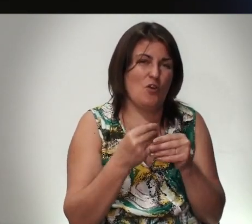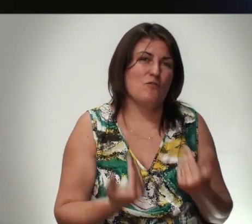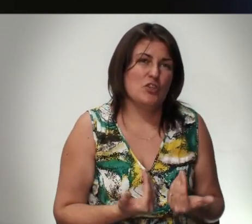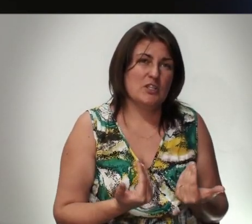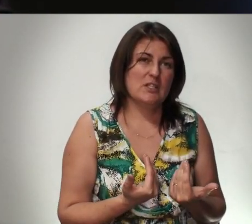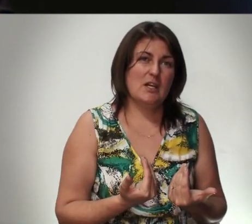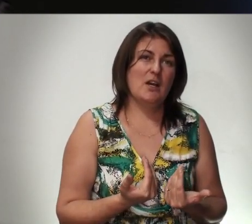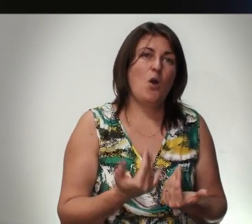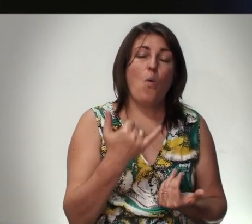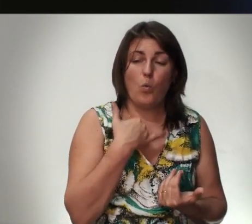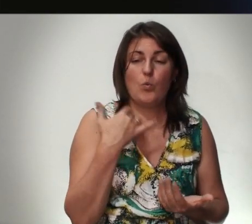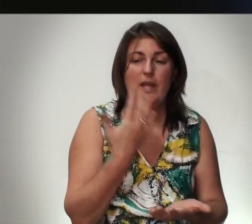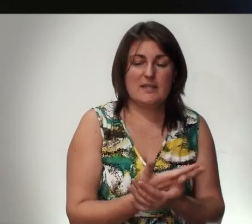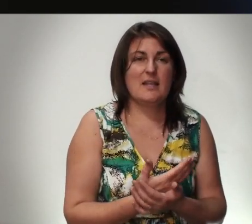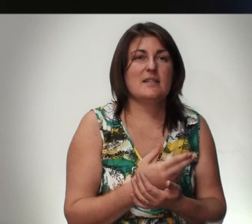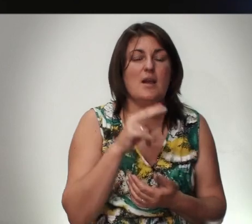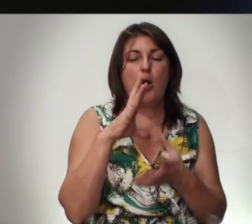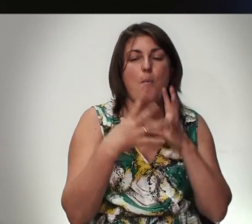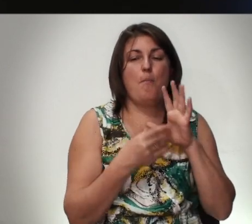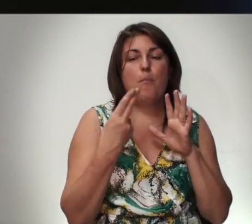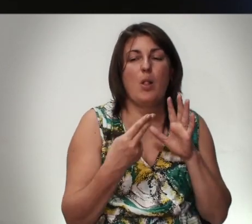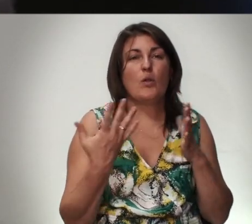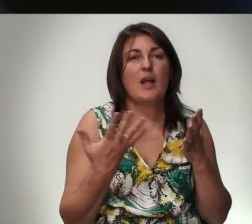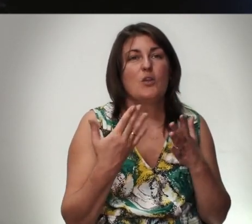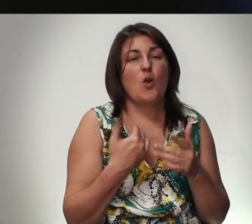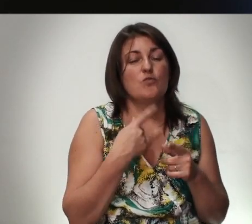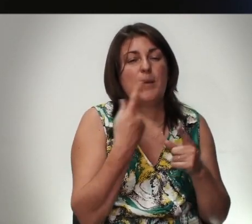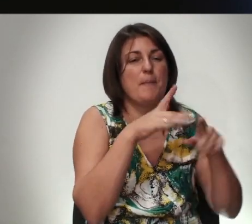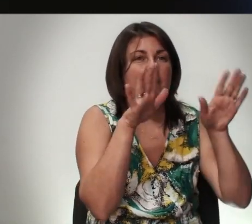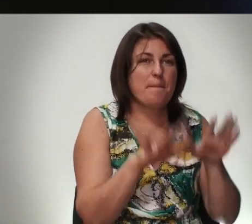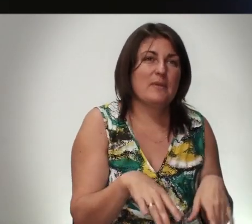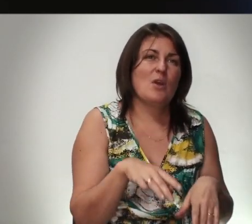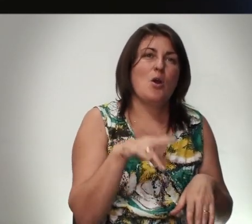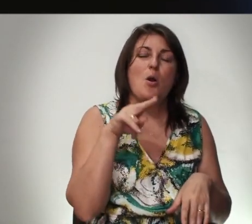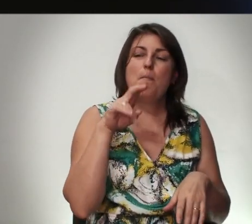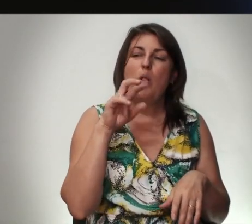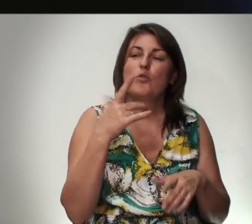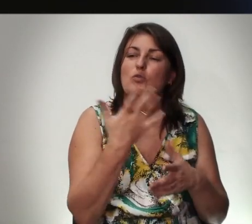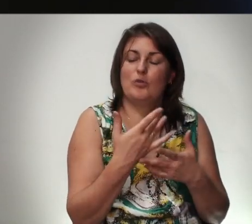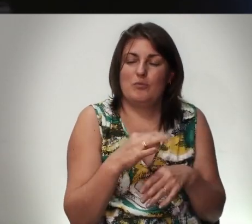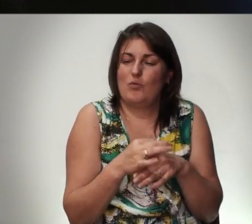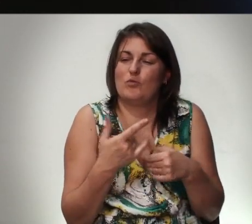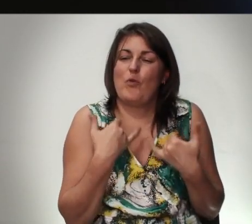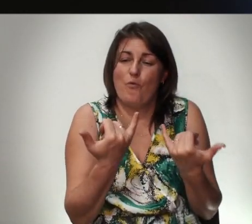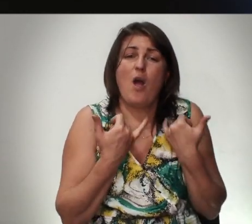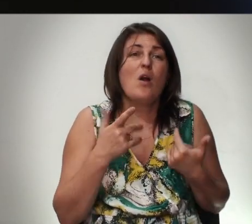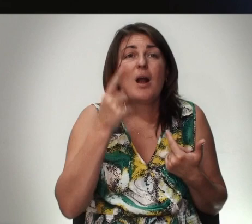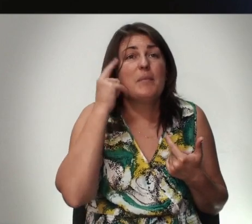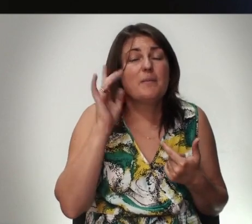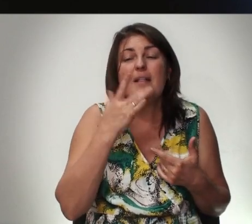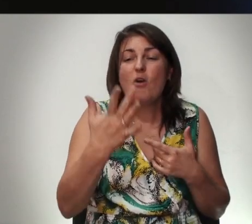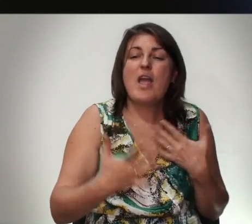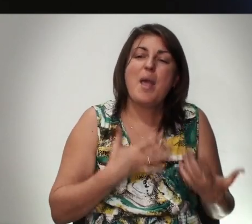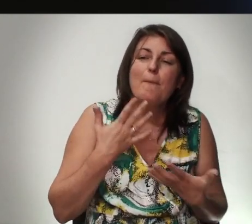Жизни У Нас Есть Плод Которая Хочет Чтобы Она Была На Первом Месте Плод Чтобы Ее Чтили Но Как Бы Там Ни Было Твои